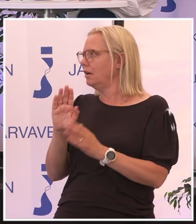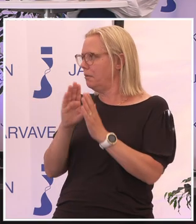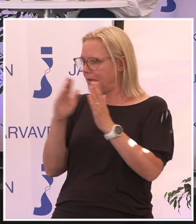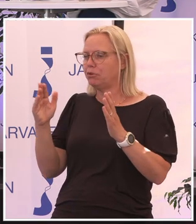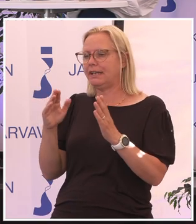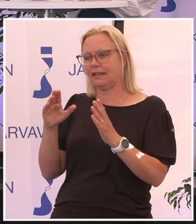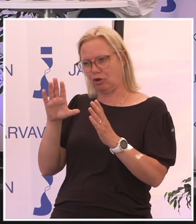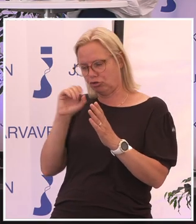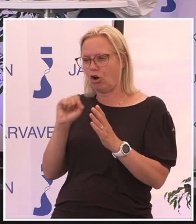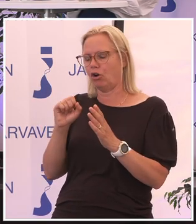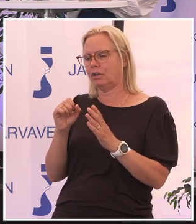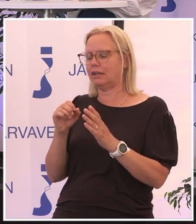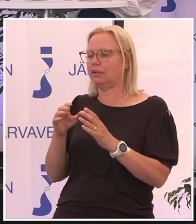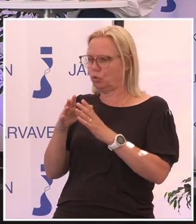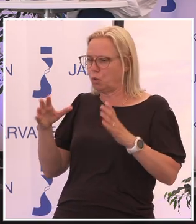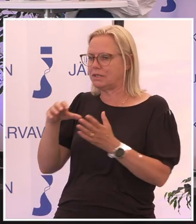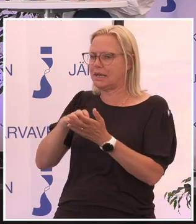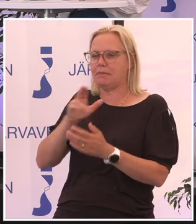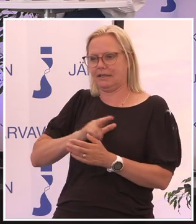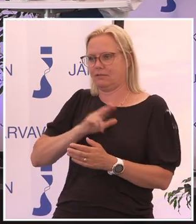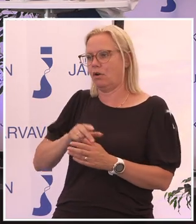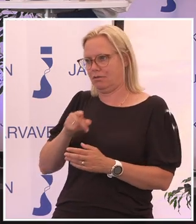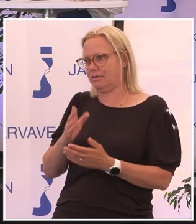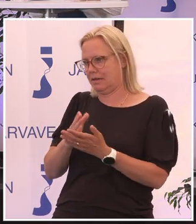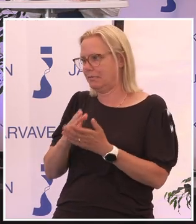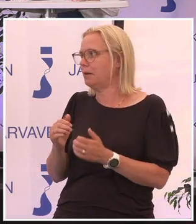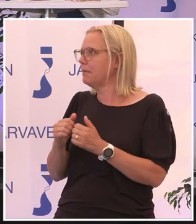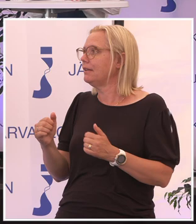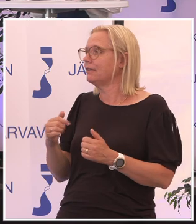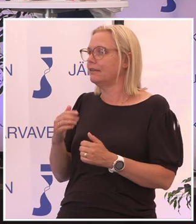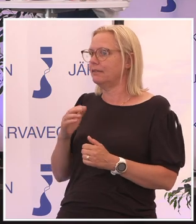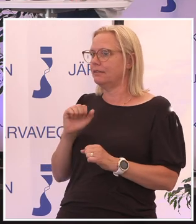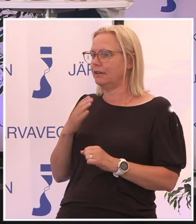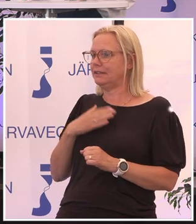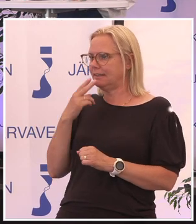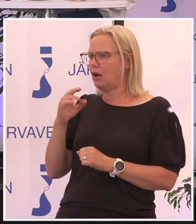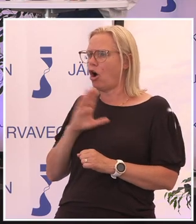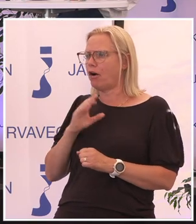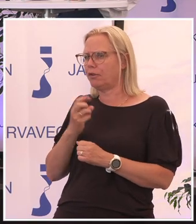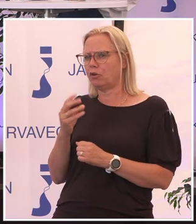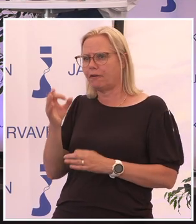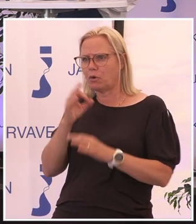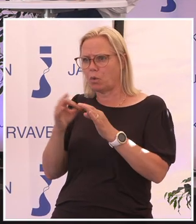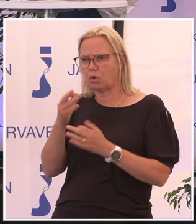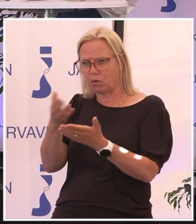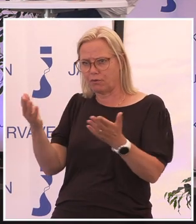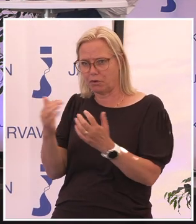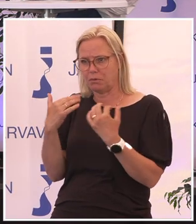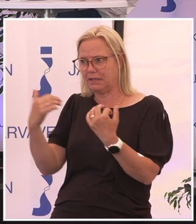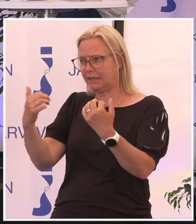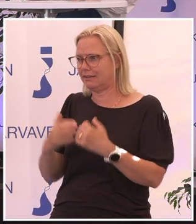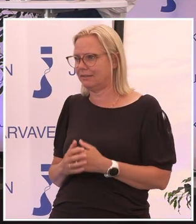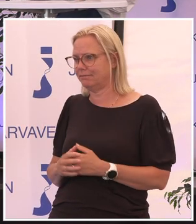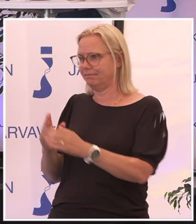ett omfattande samhällsansvar. Så är det ju. Vi ska se, har vi några frågor från publiken?